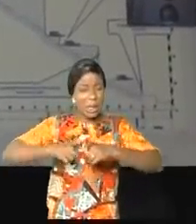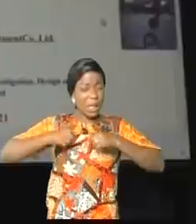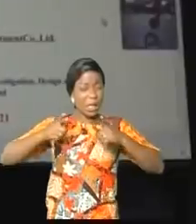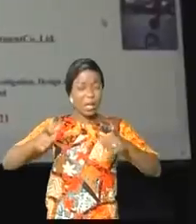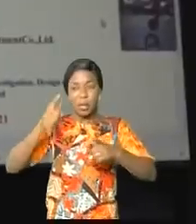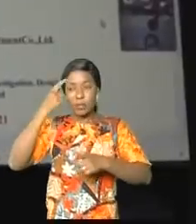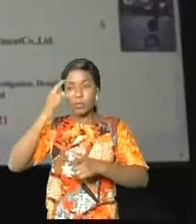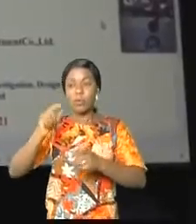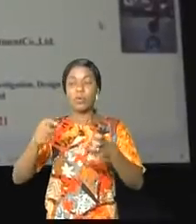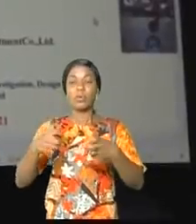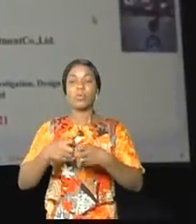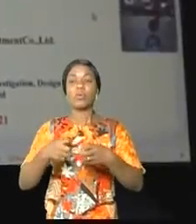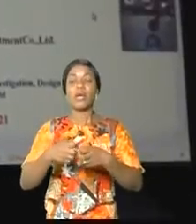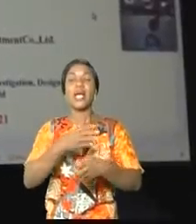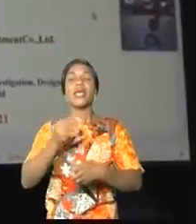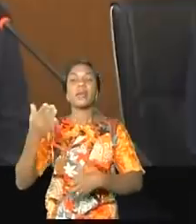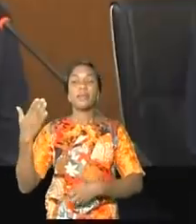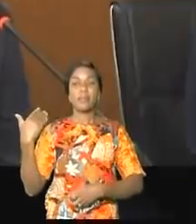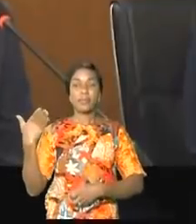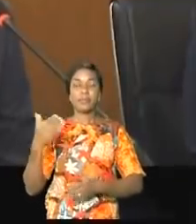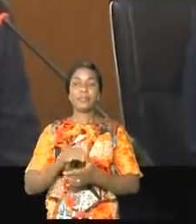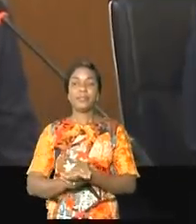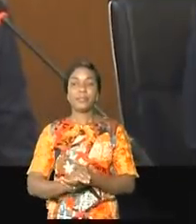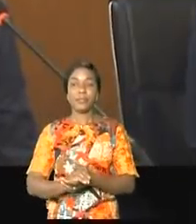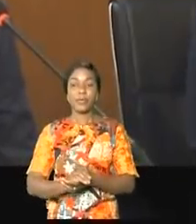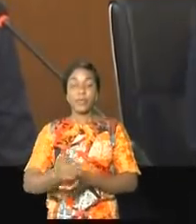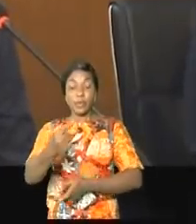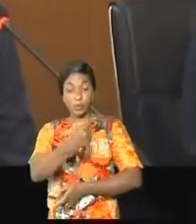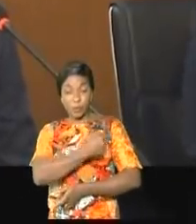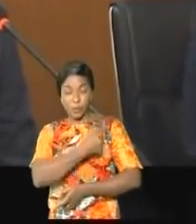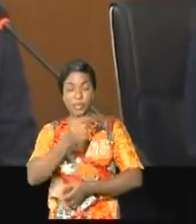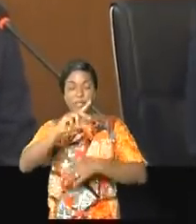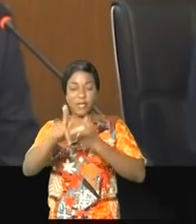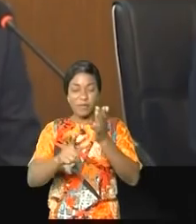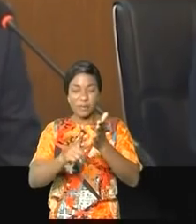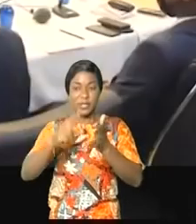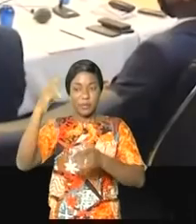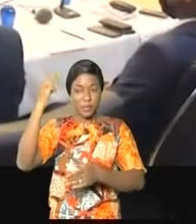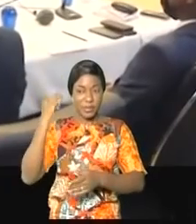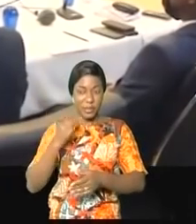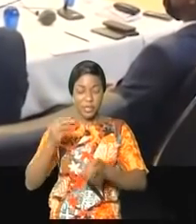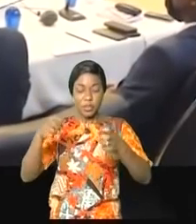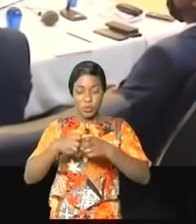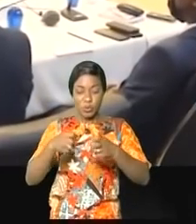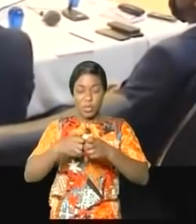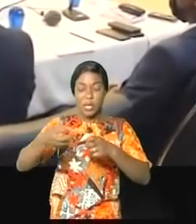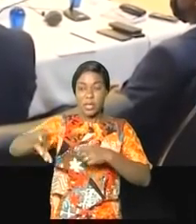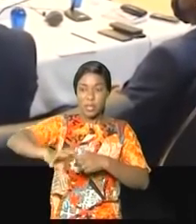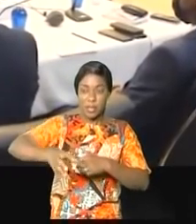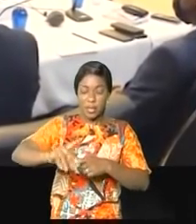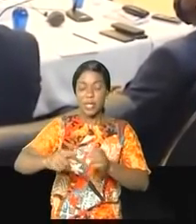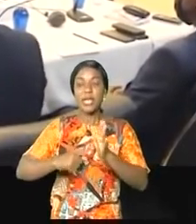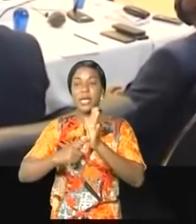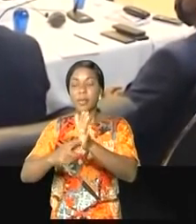d'une capacité de 570 MW. Papi Pongoumba, le vice-ministre des ressources hydrauliques et électricité, représentant le